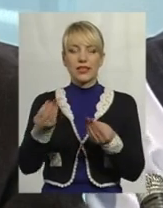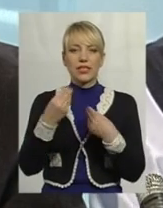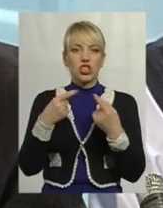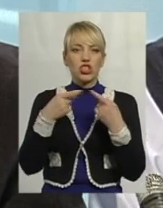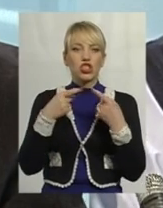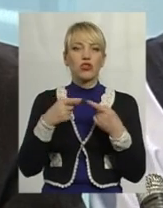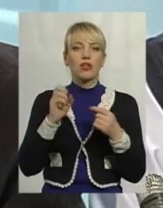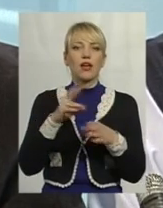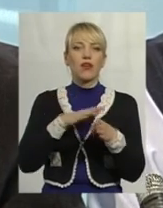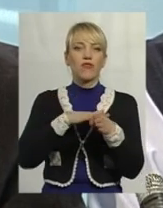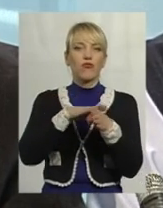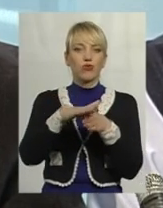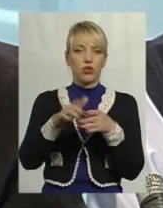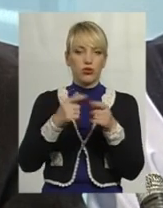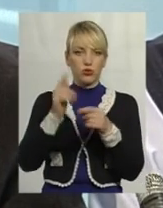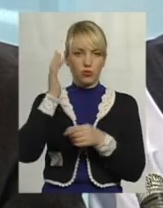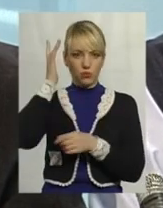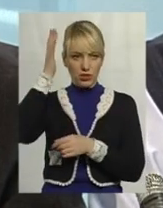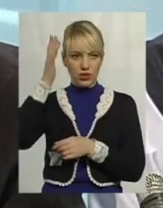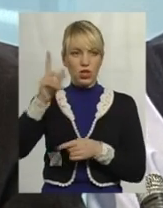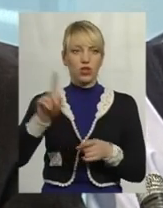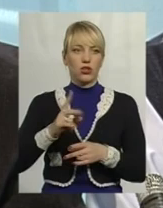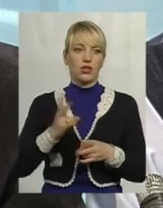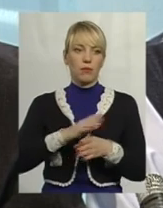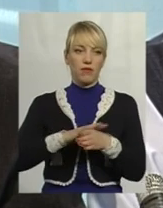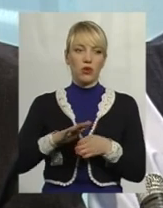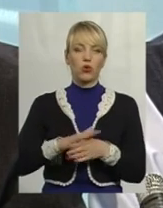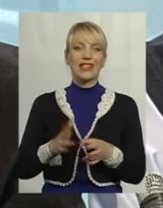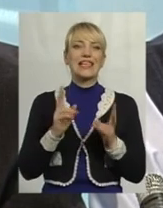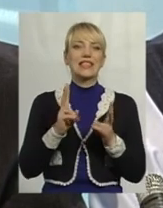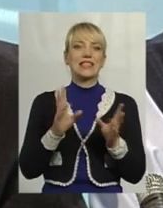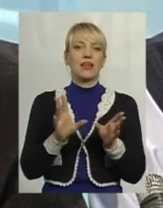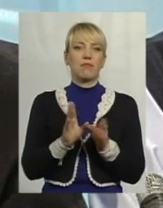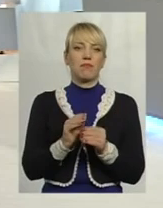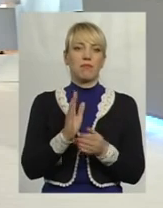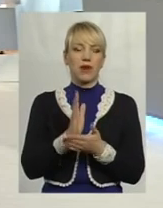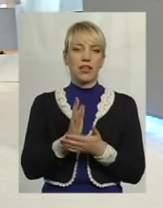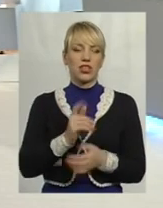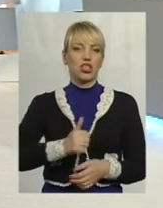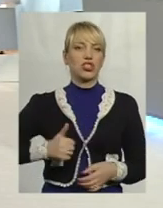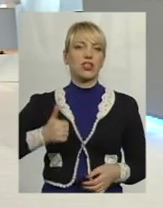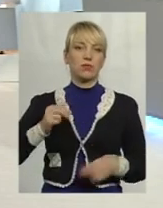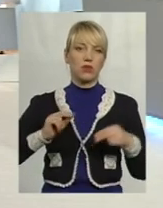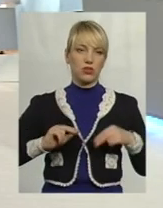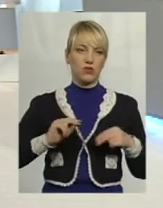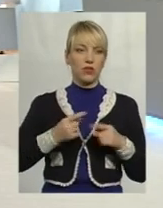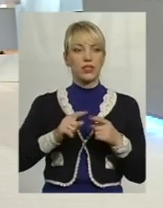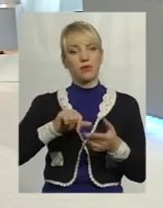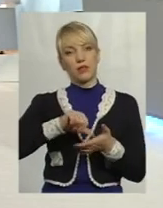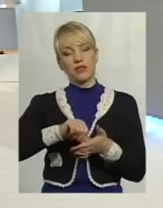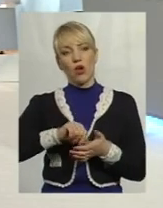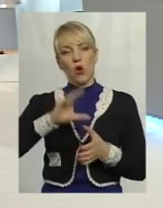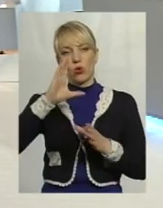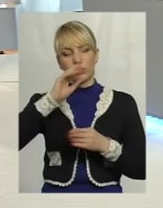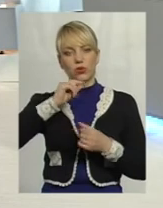як її досягти і що за чим виконувати? З ким маєте честь працювати? Це представники успішного бізнесу